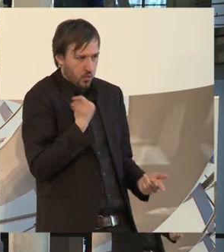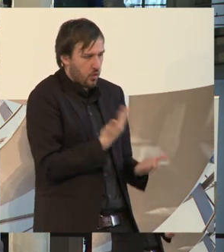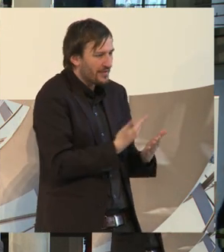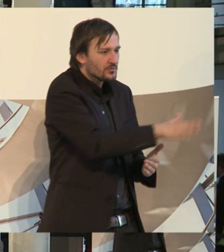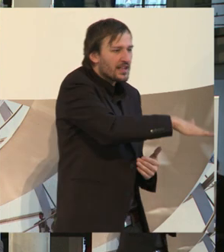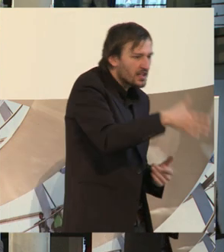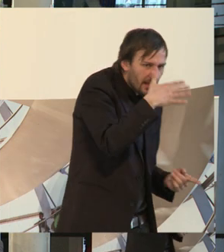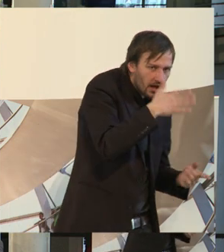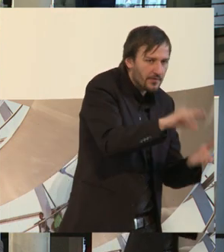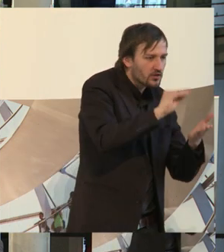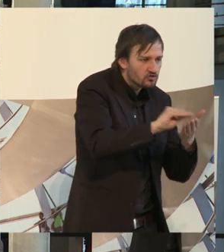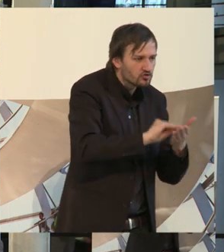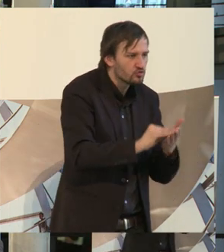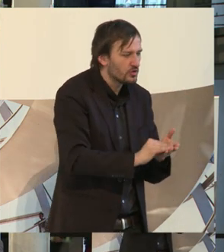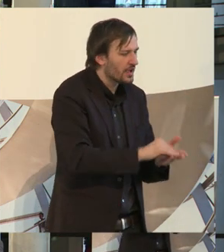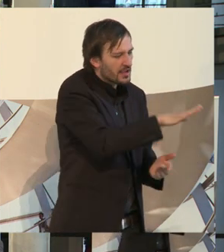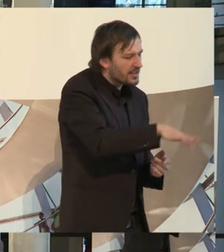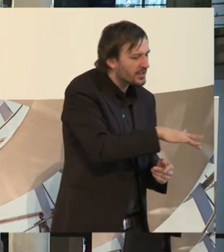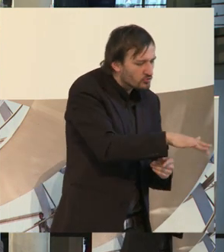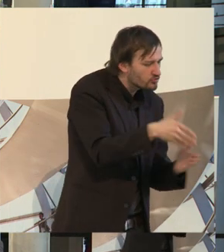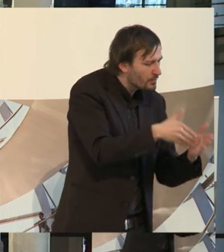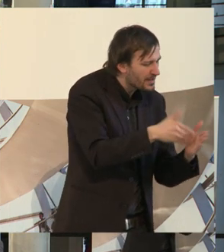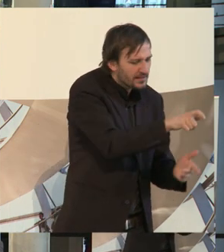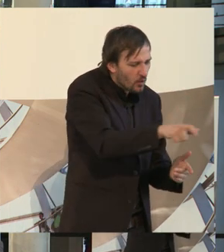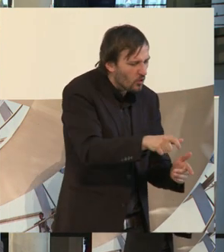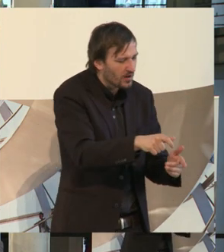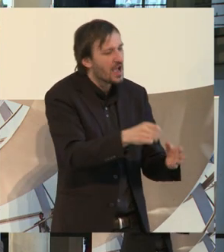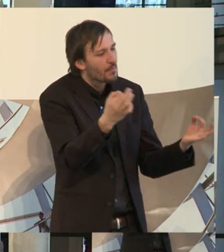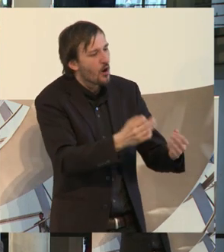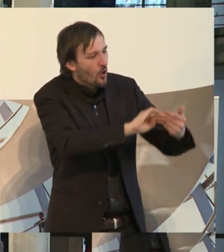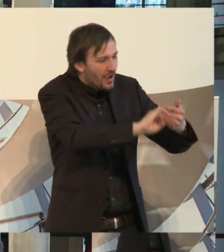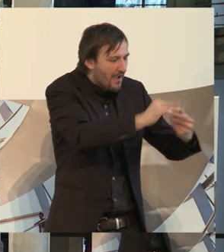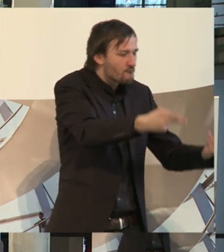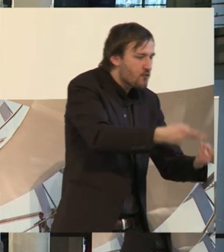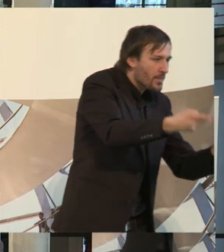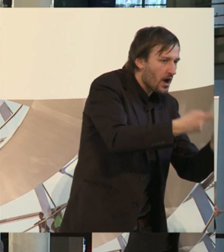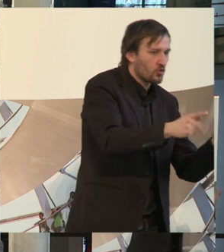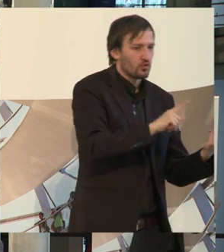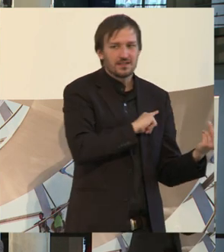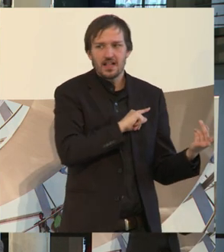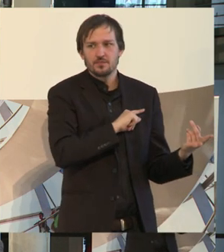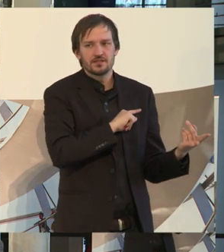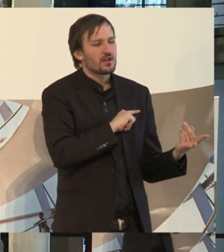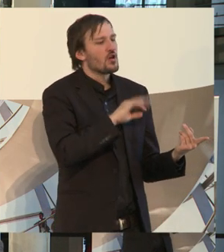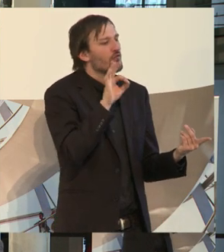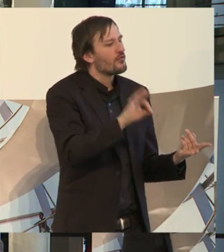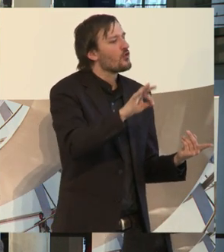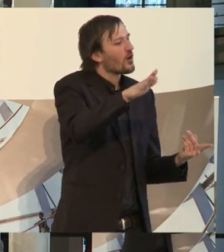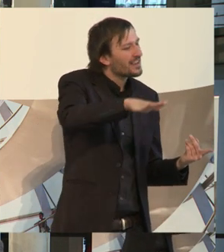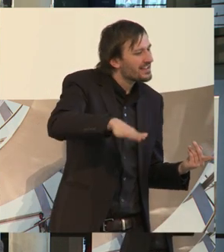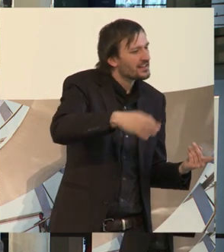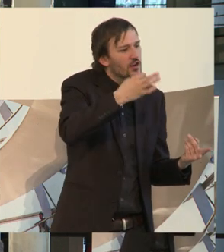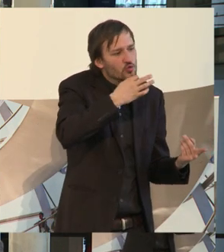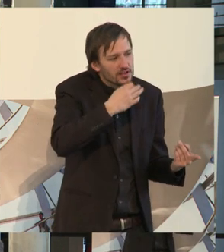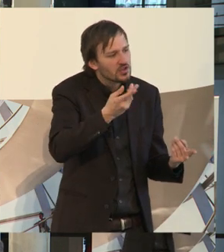Kindergarten, in der Schule, für Kinder mit Behinderung und ich spreche für Kinder und Jugendliche und auch Erwachsene mit